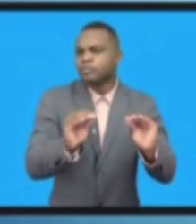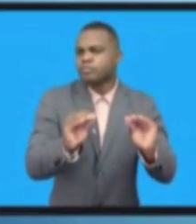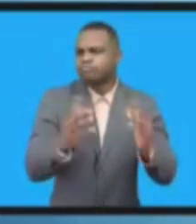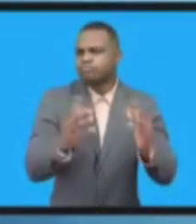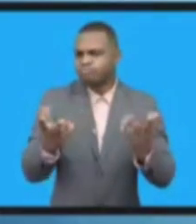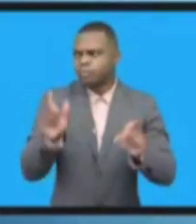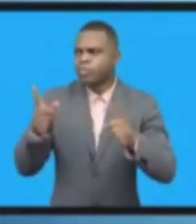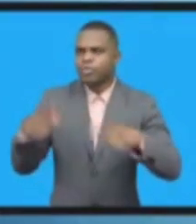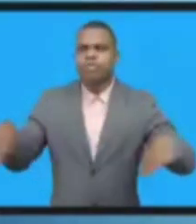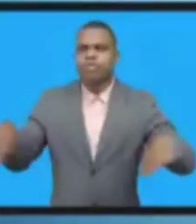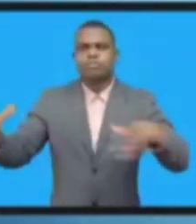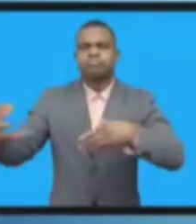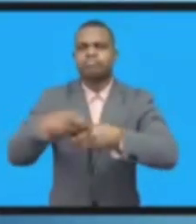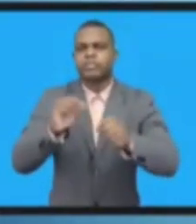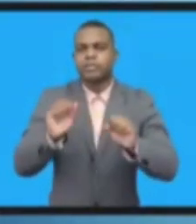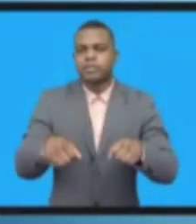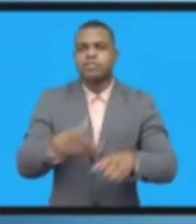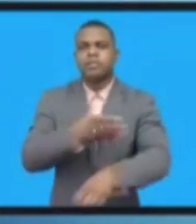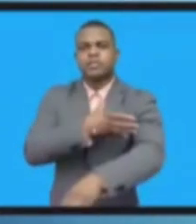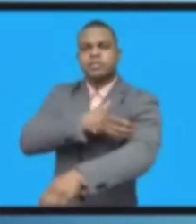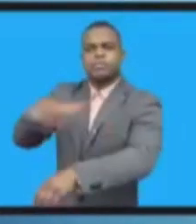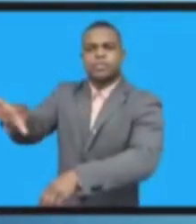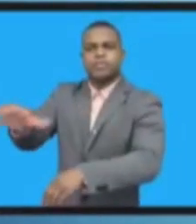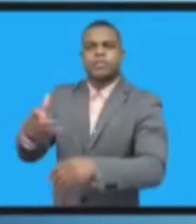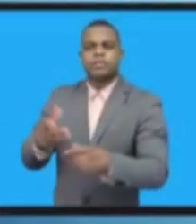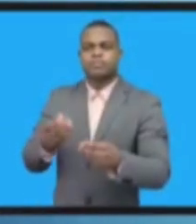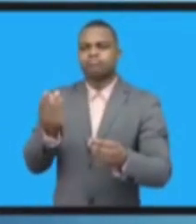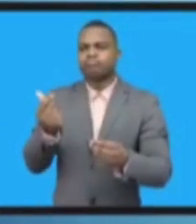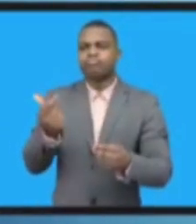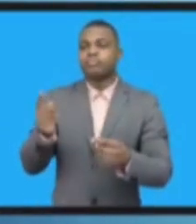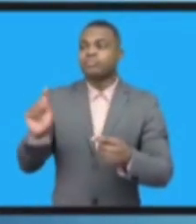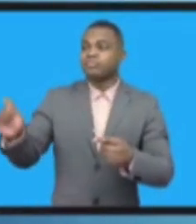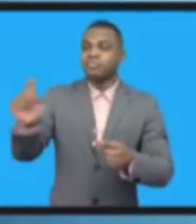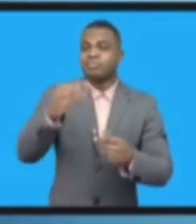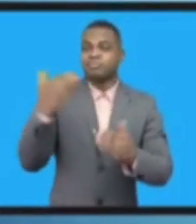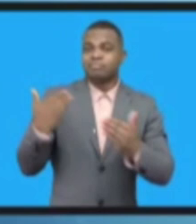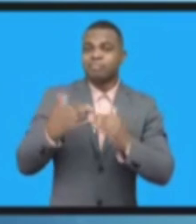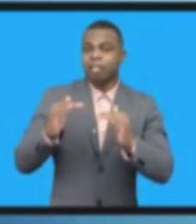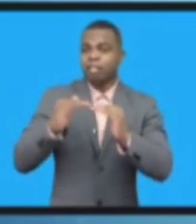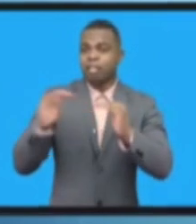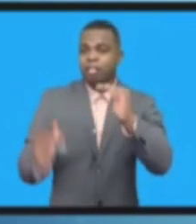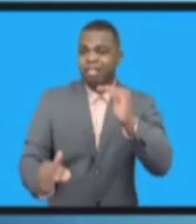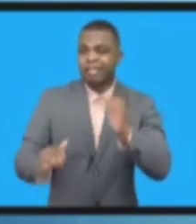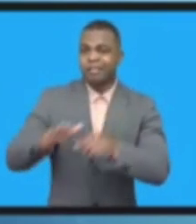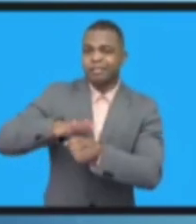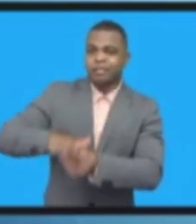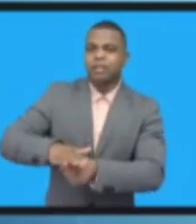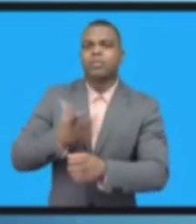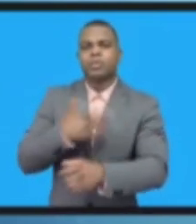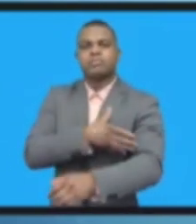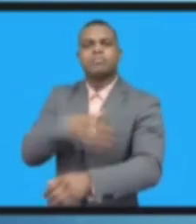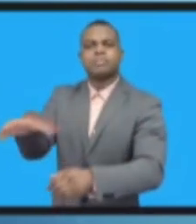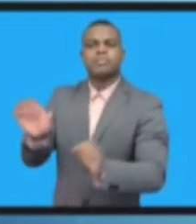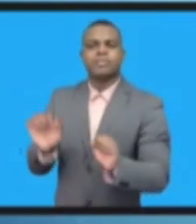менее благоприятные финансовые условия. Мы можем улучшить здравоохранение. Мы можем развить